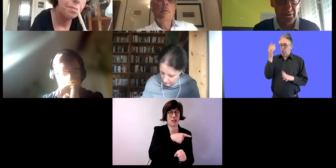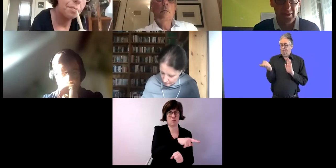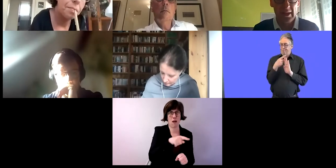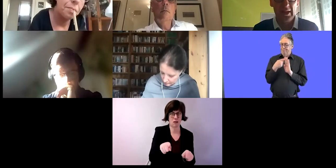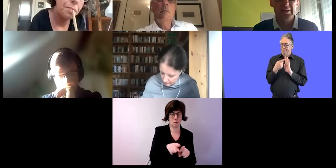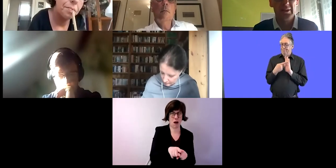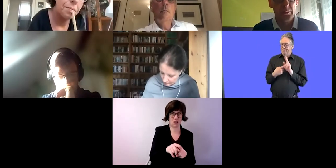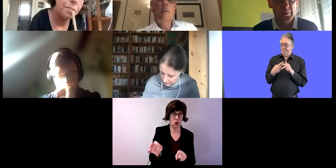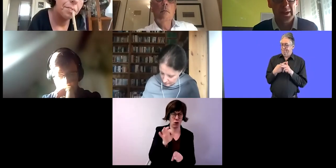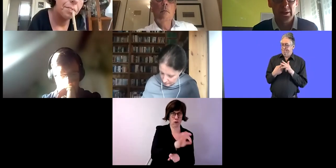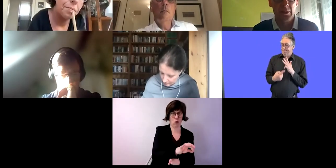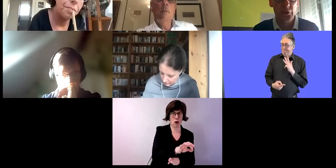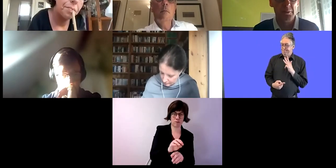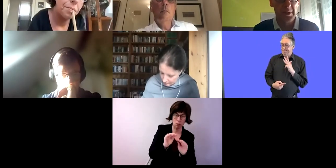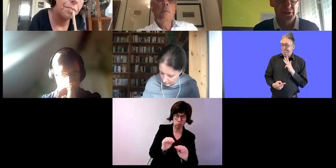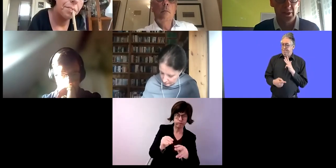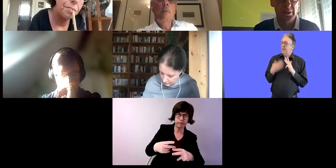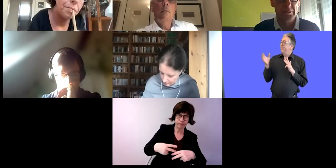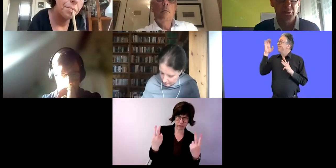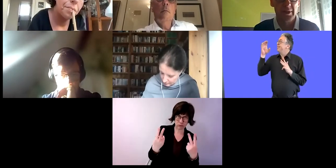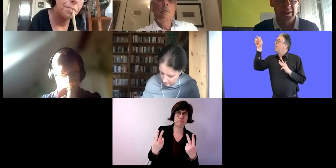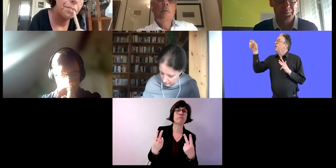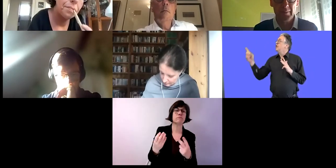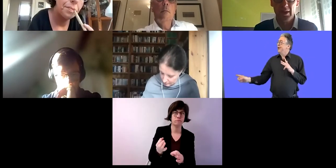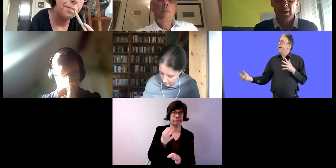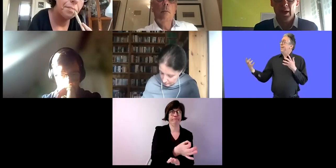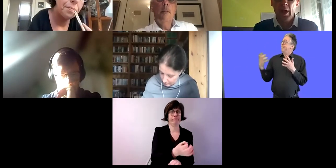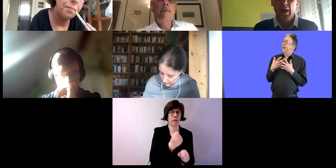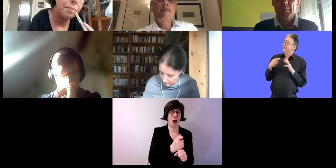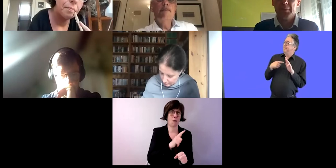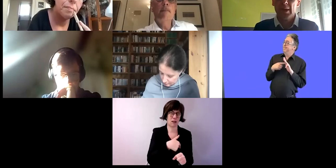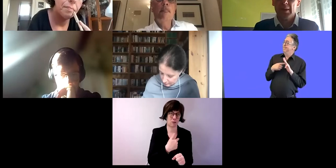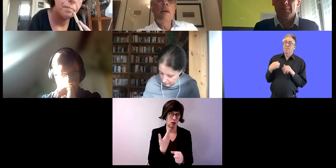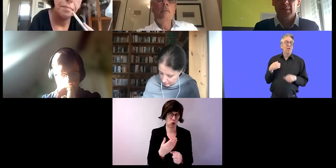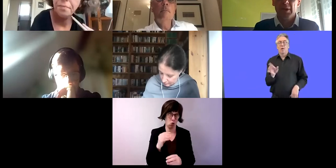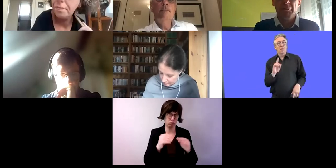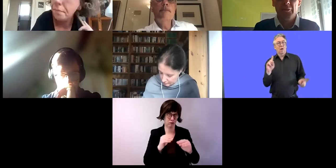für diese Menschen, bildet sie entsprechend aus, richtet den Arbeitsplatz entsprechend ein.